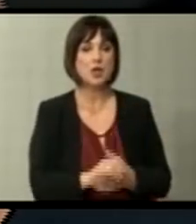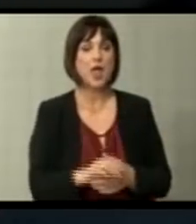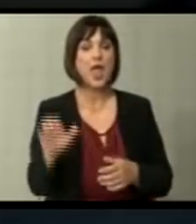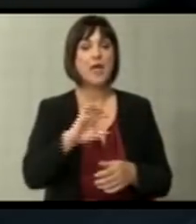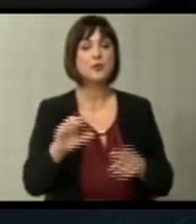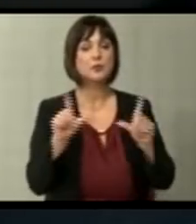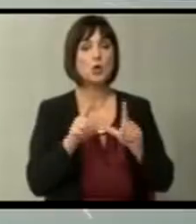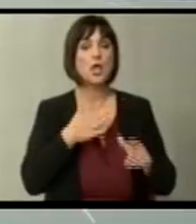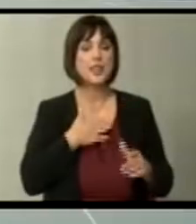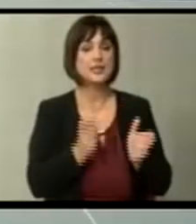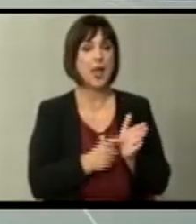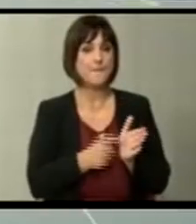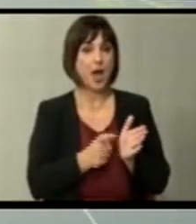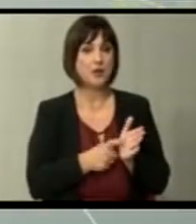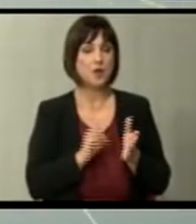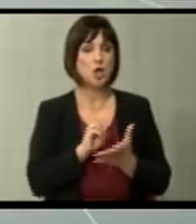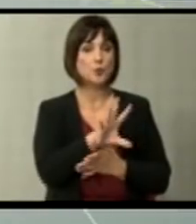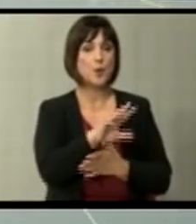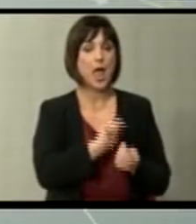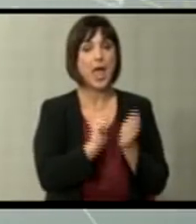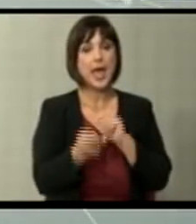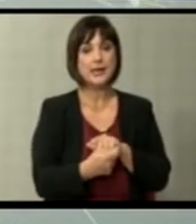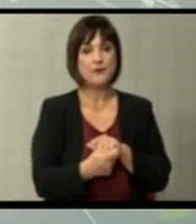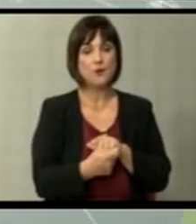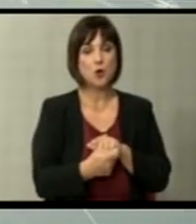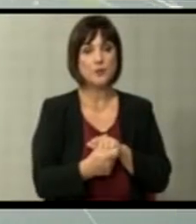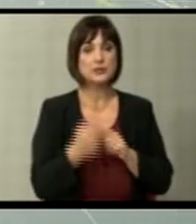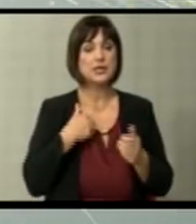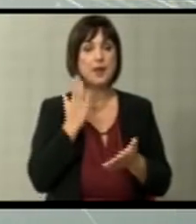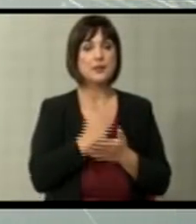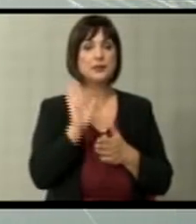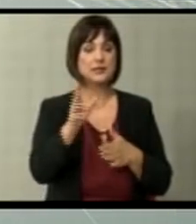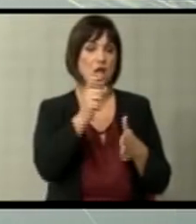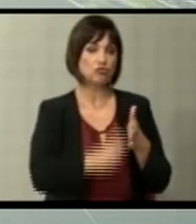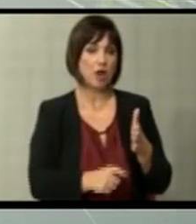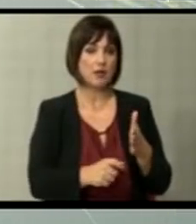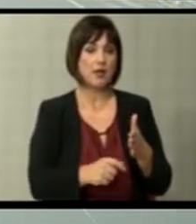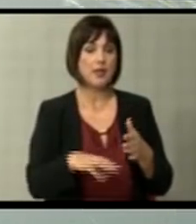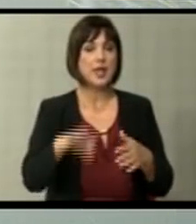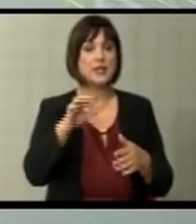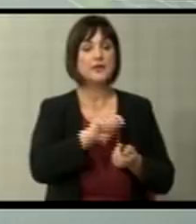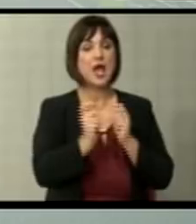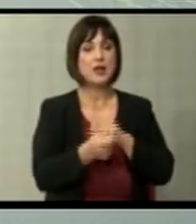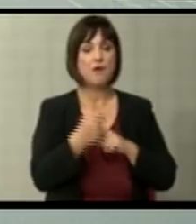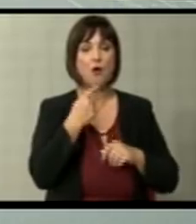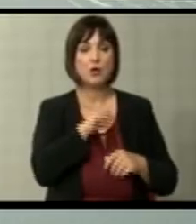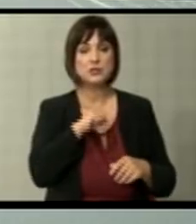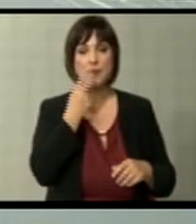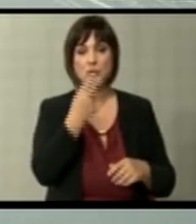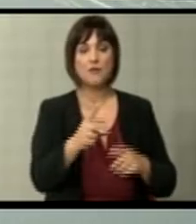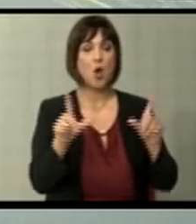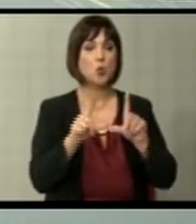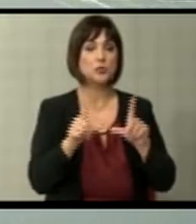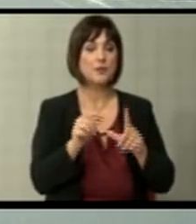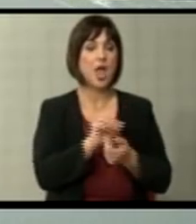Европската унија од нас бараше да спроведаме реформи за да станеме незина членка. Но единствени реформи што ги гледаме се во